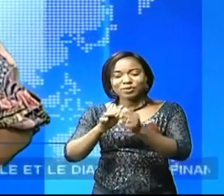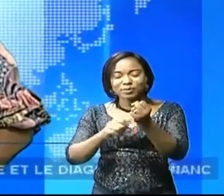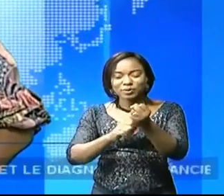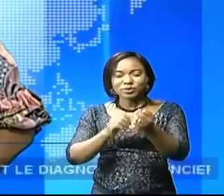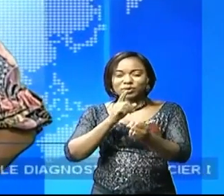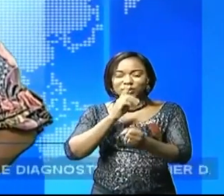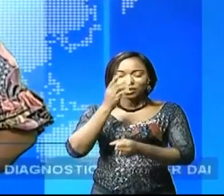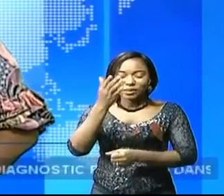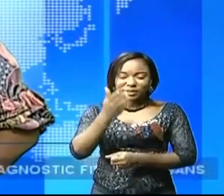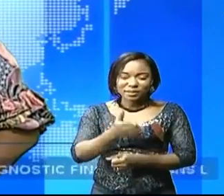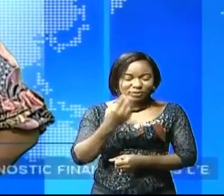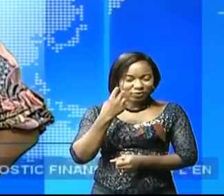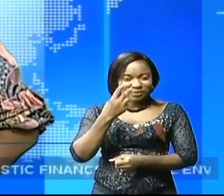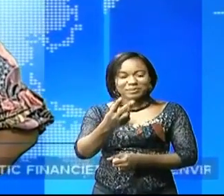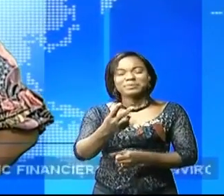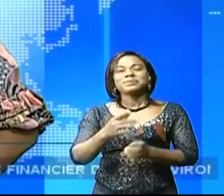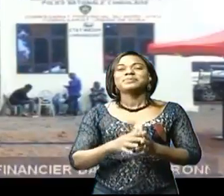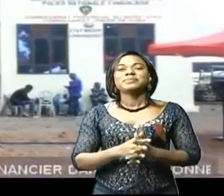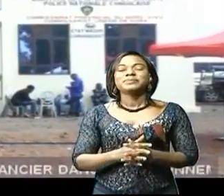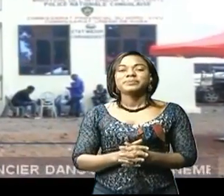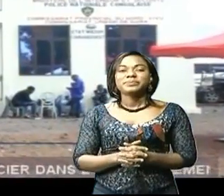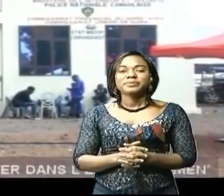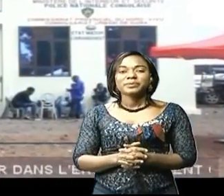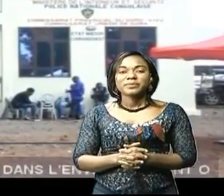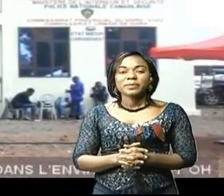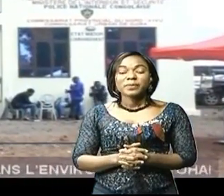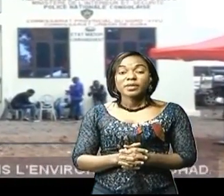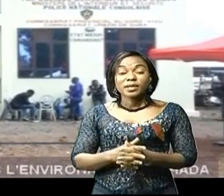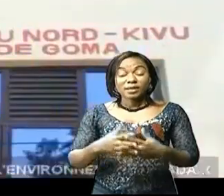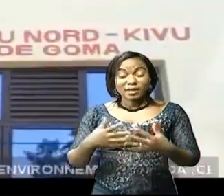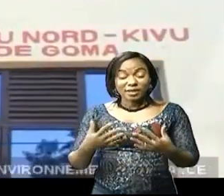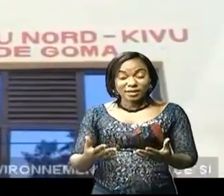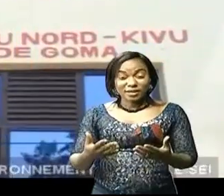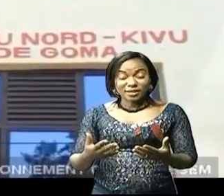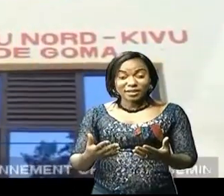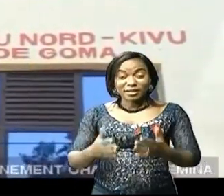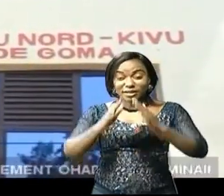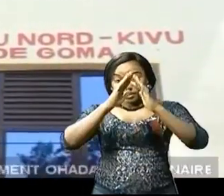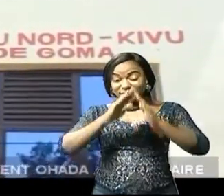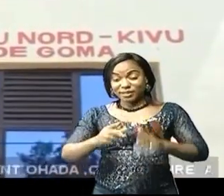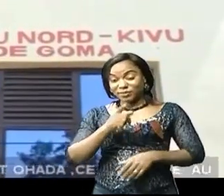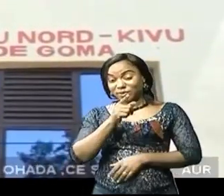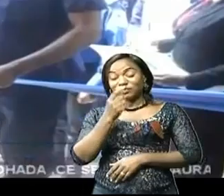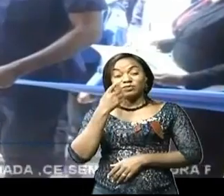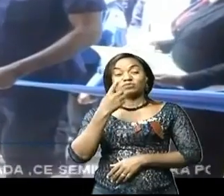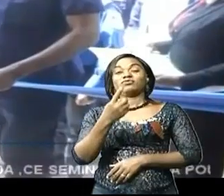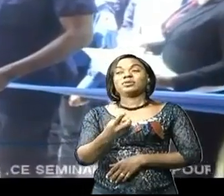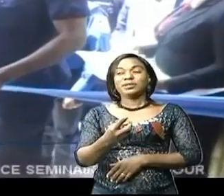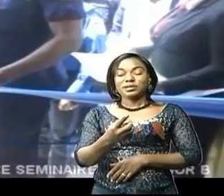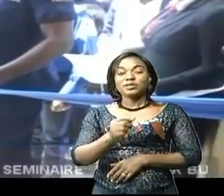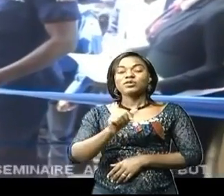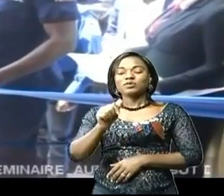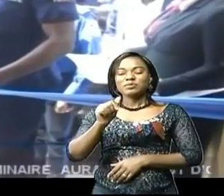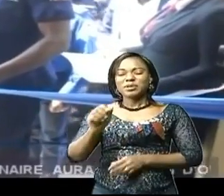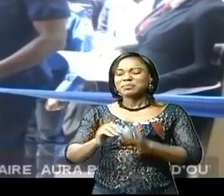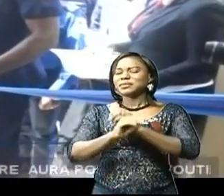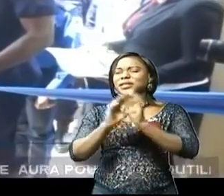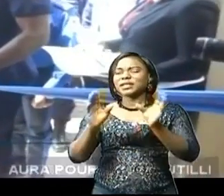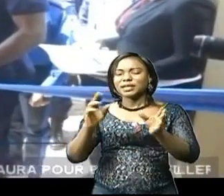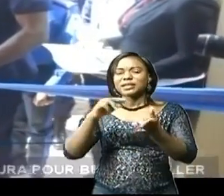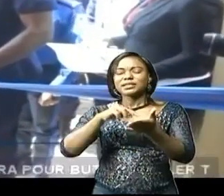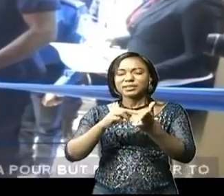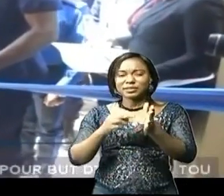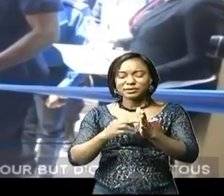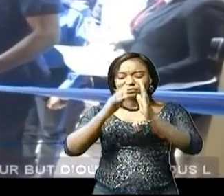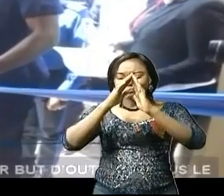de la province. Ce nouveau bâtiment devant abriter le bureau du commissariat urbain de la police nationale congolaise en ville d'Igoma a été